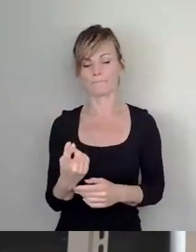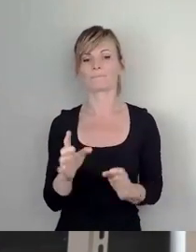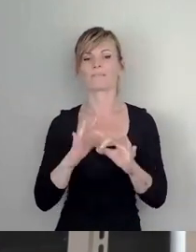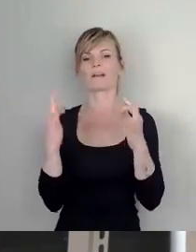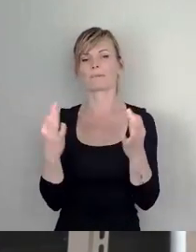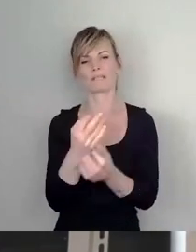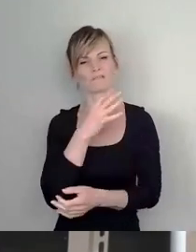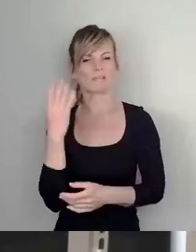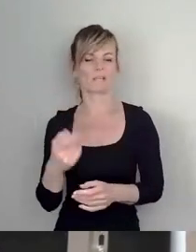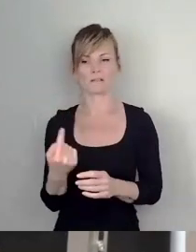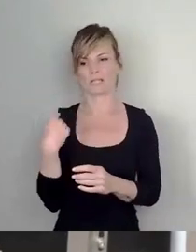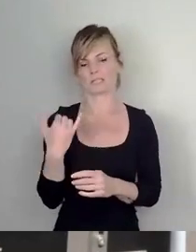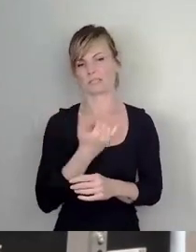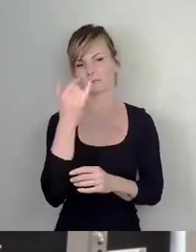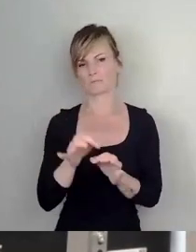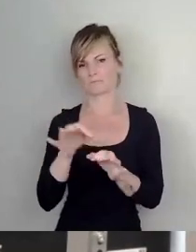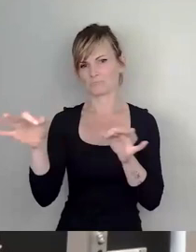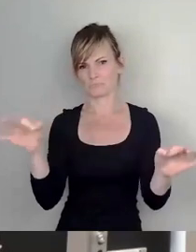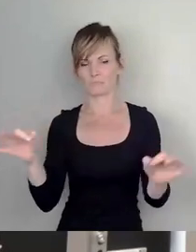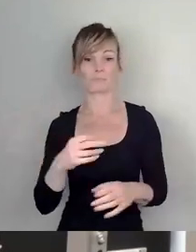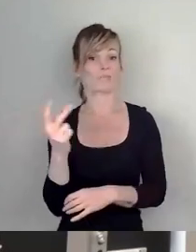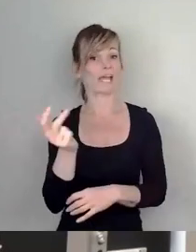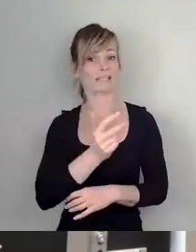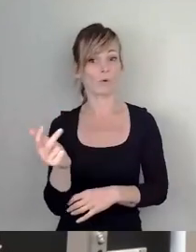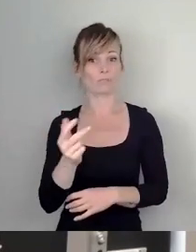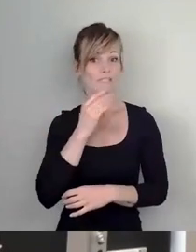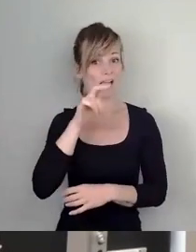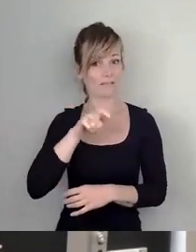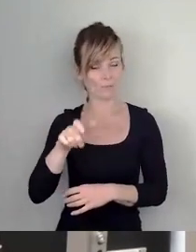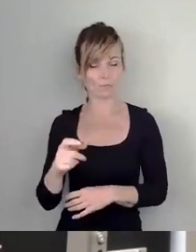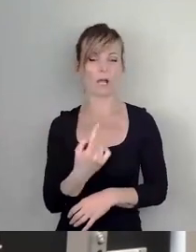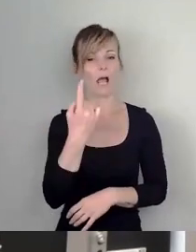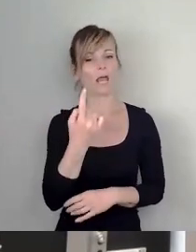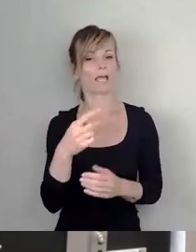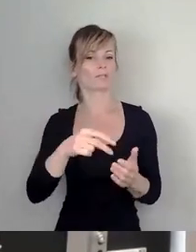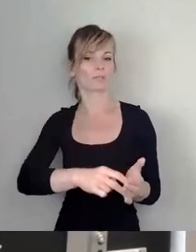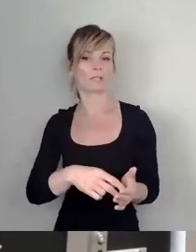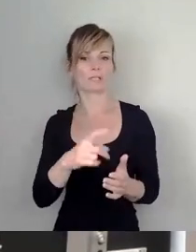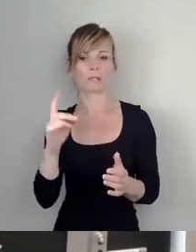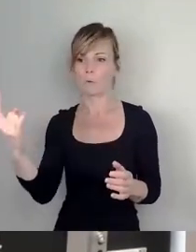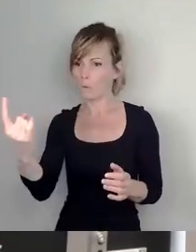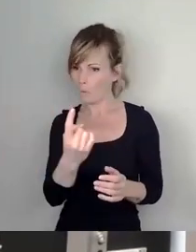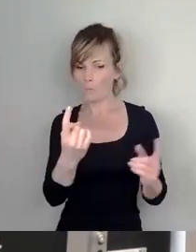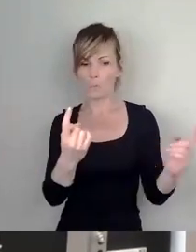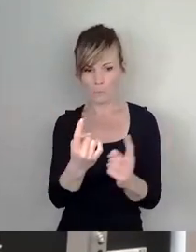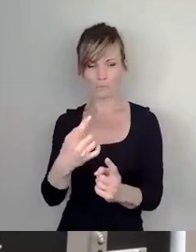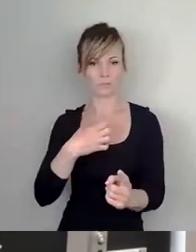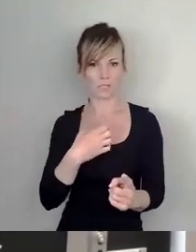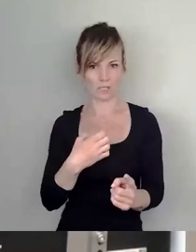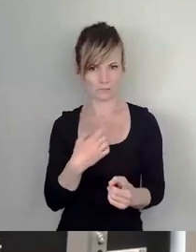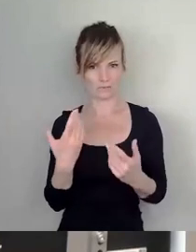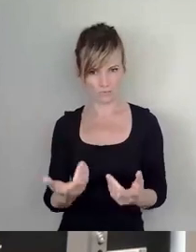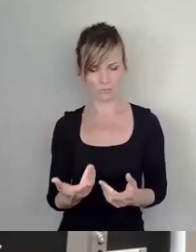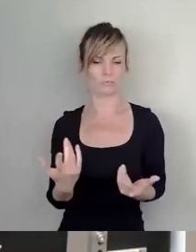wohingegen lediglich ca. 3.000 Einwohner vorwiegend Alleinstehende aus den Umlandgemeinden nach Dresden zogen. Dieser Negativ-Trend sollte